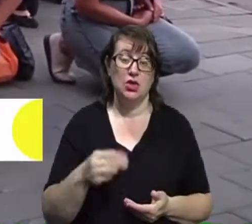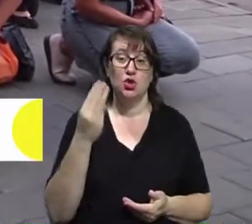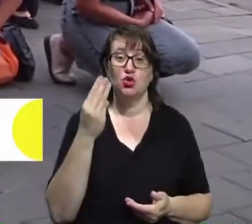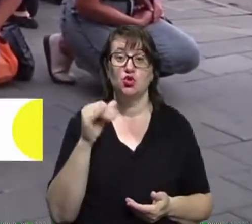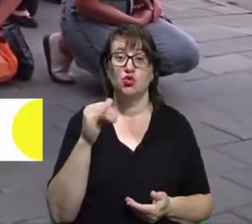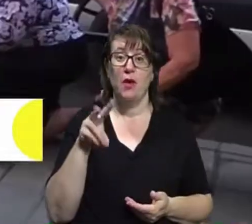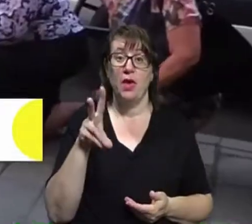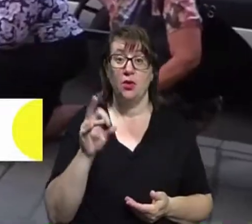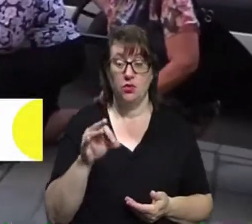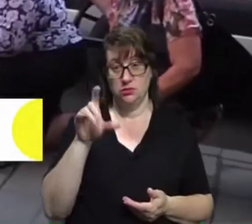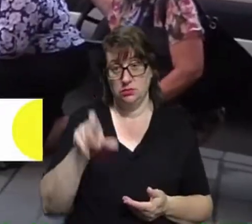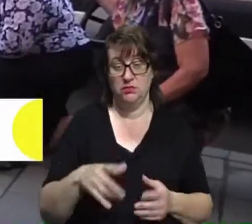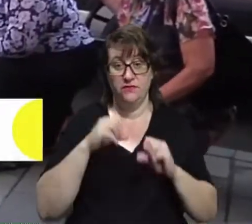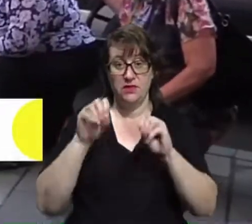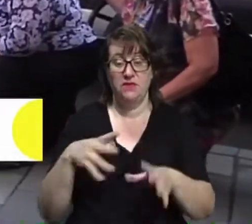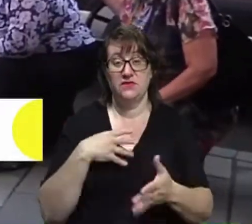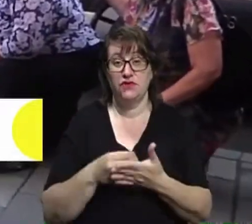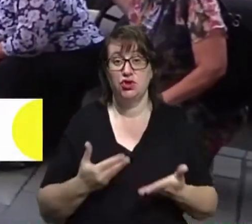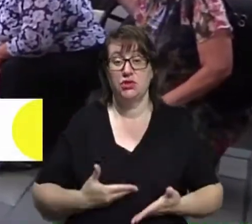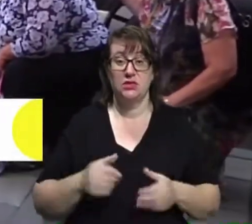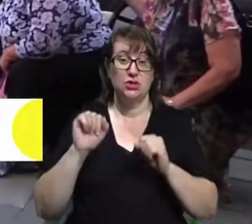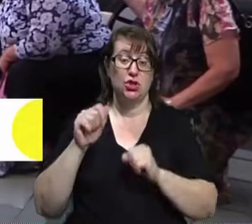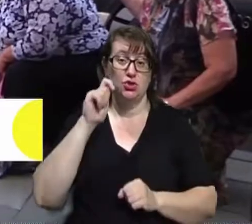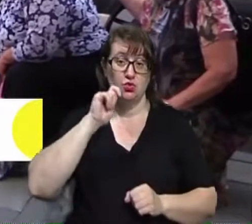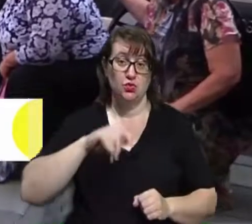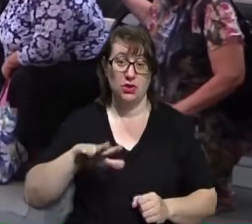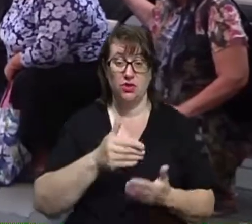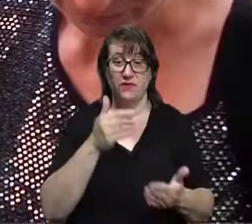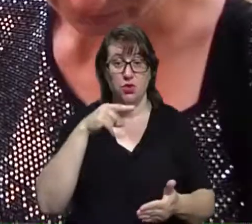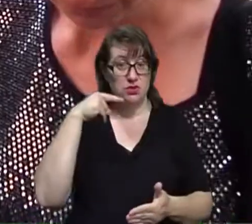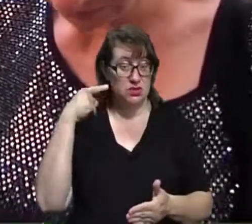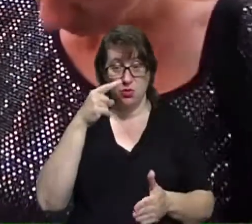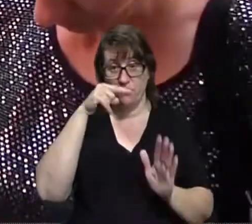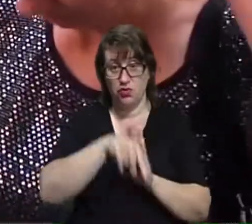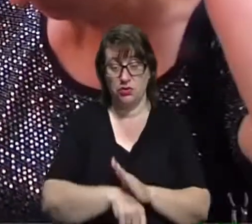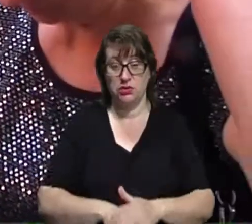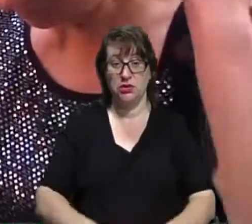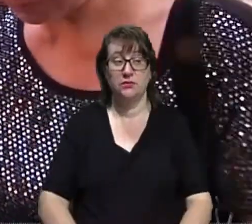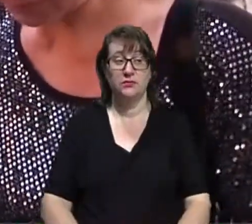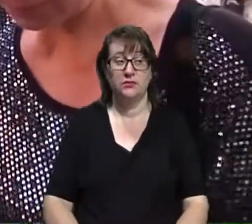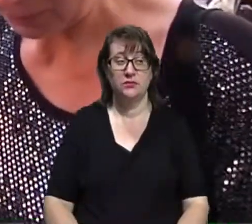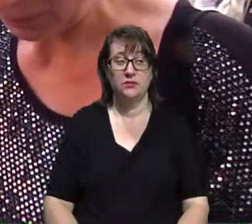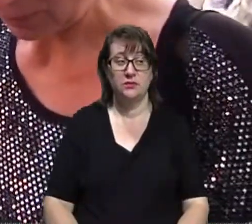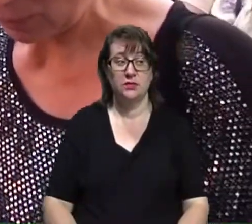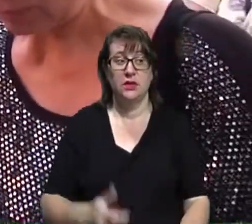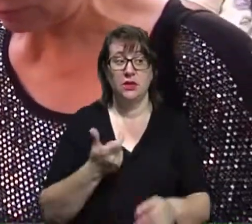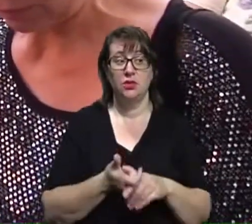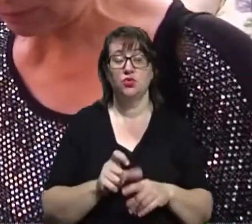Чоловік віддав своє життя, захищаючи Україну від російського вторгнення. «Дуже добра моя дитина.